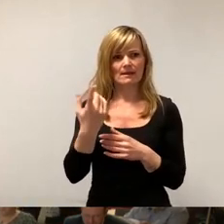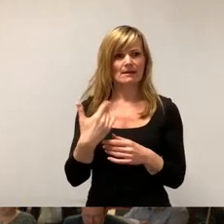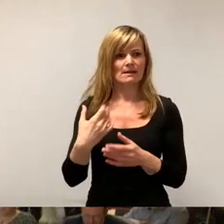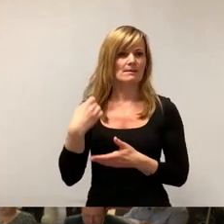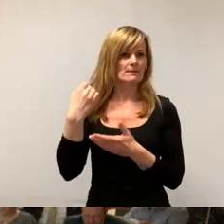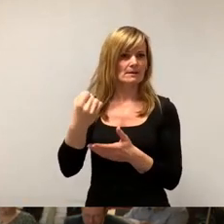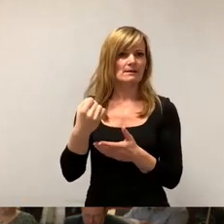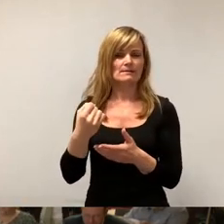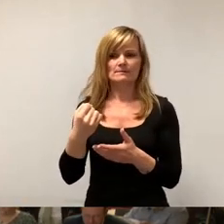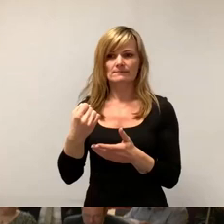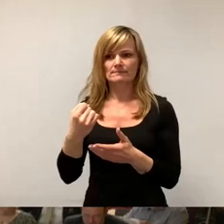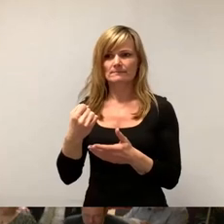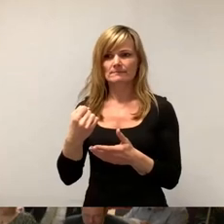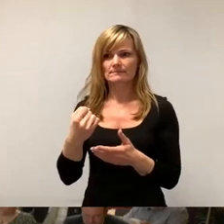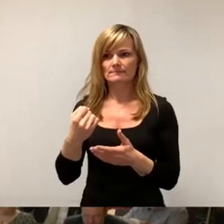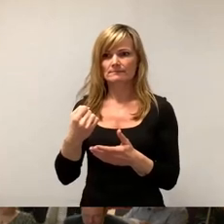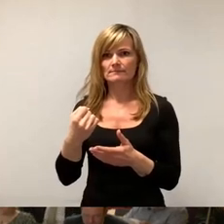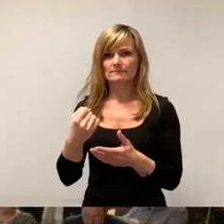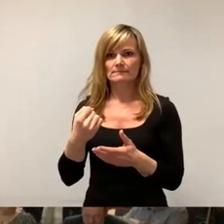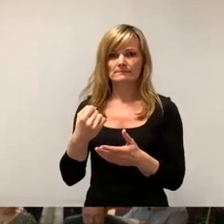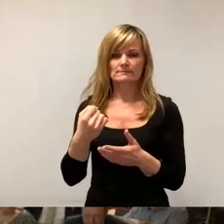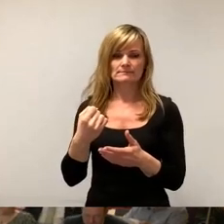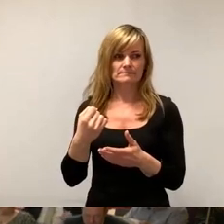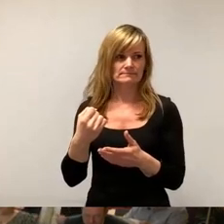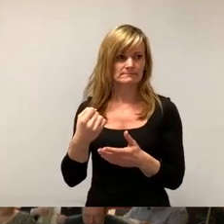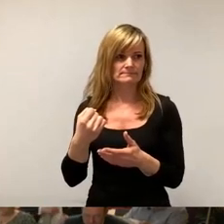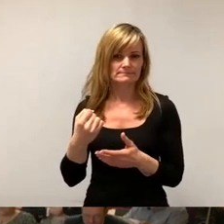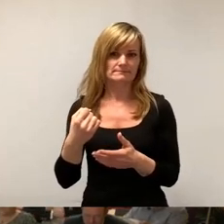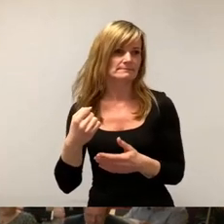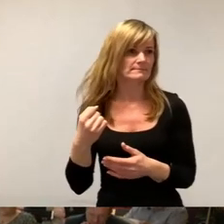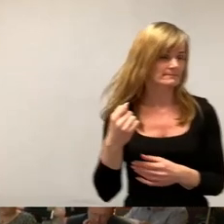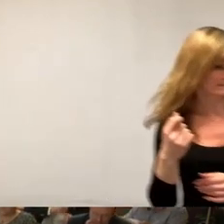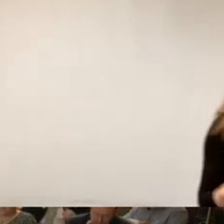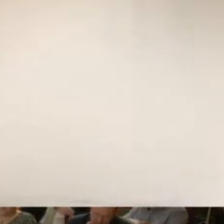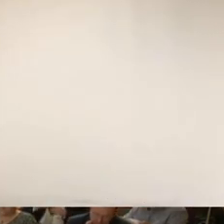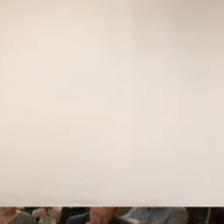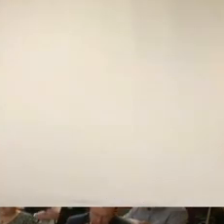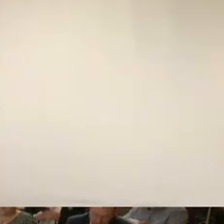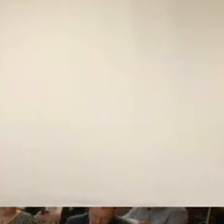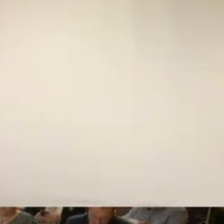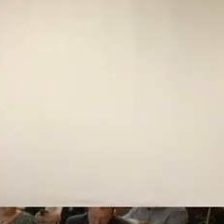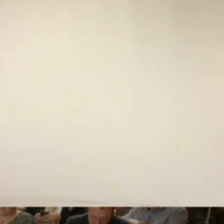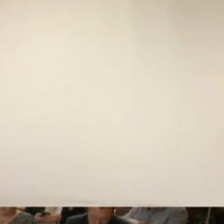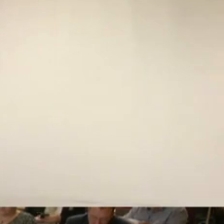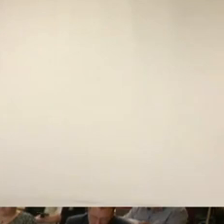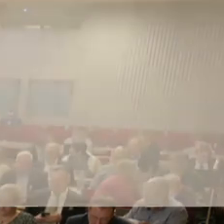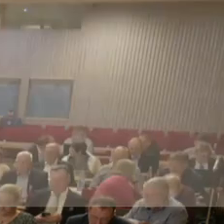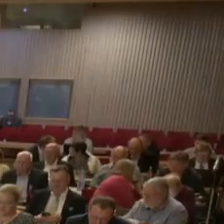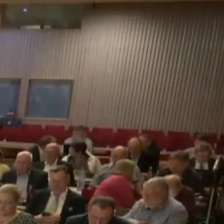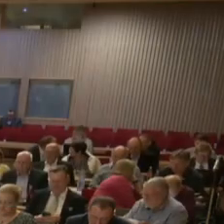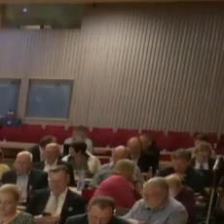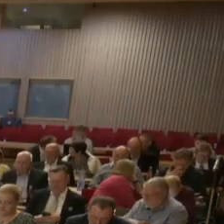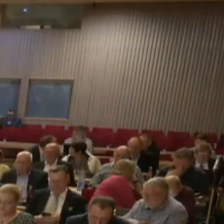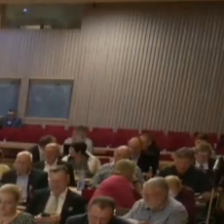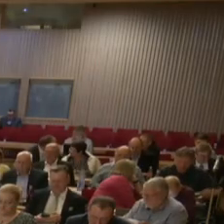eine gewisse Quote von 36 Prozent erreicht wird. Und erst dann können eben Gewinne über die